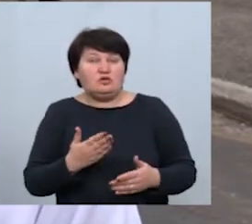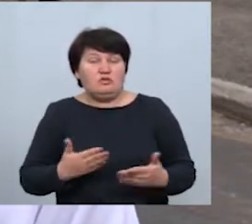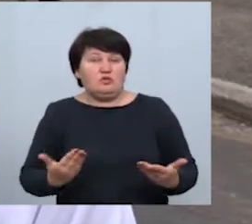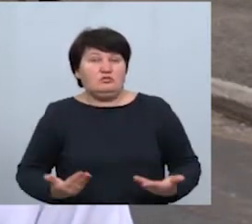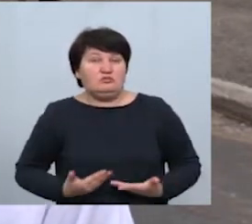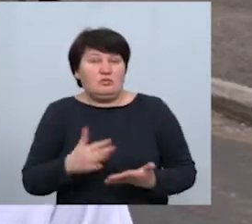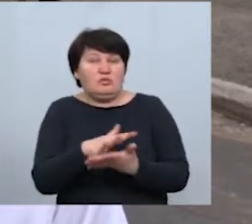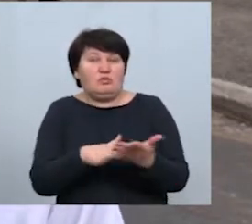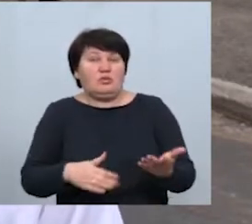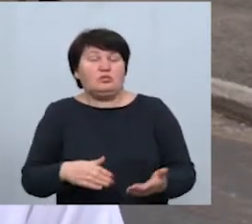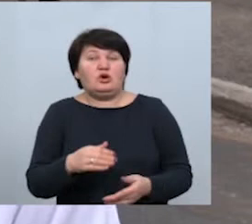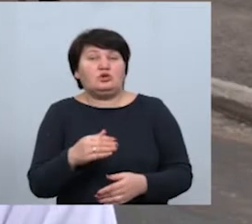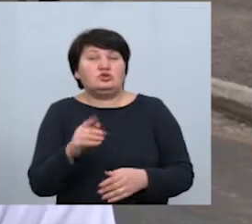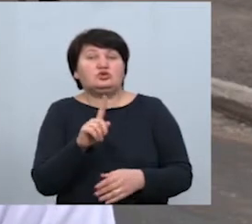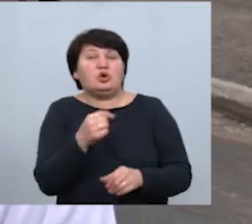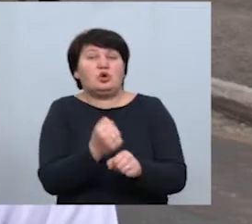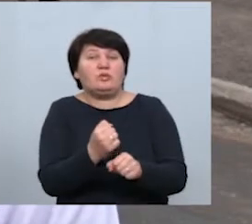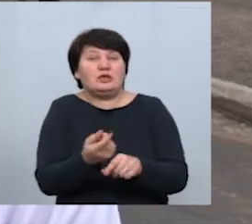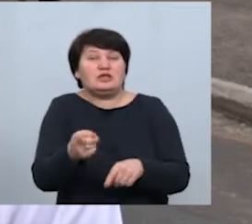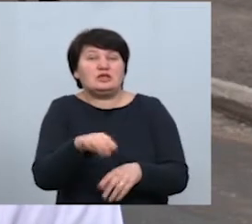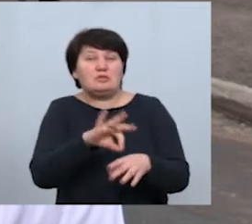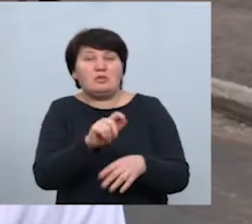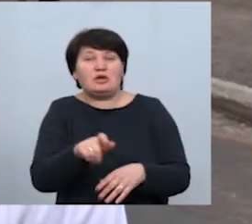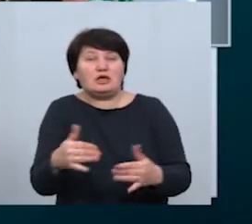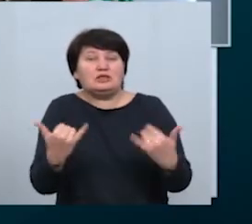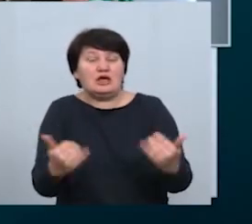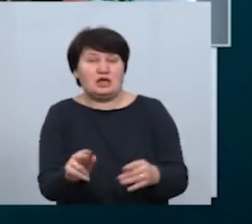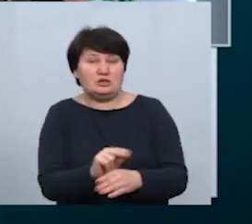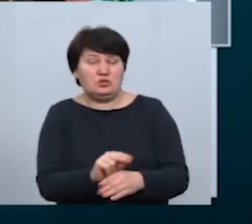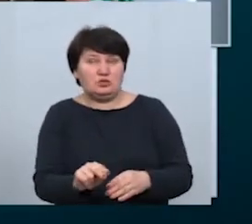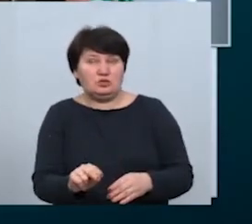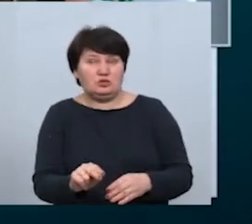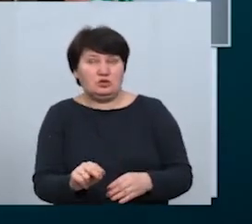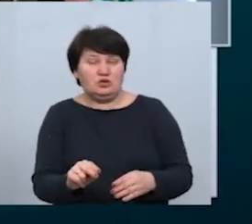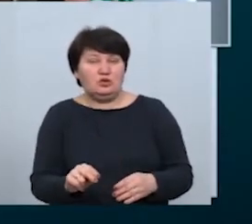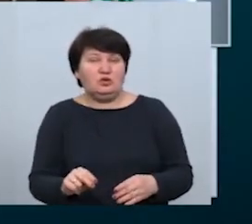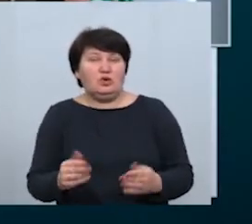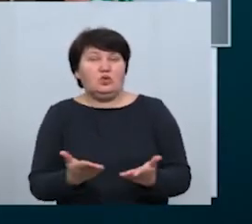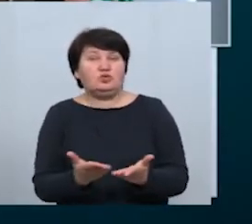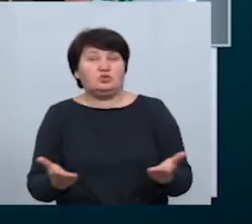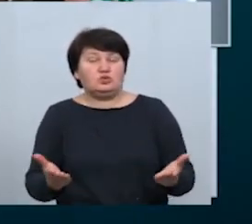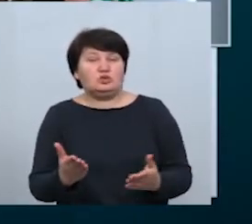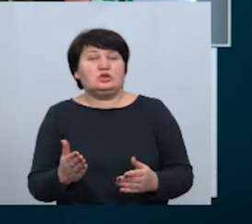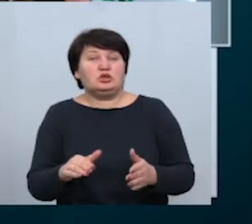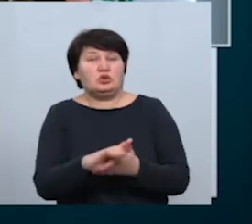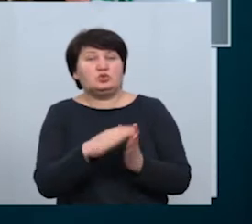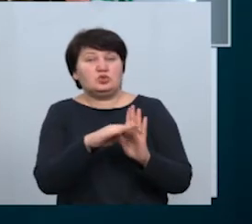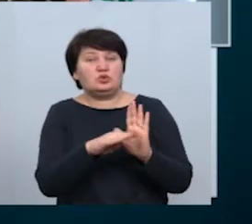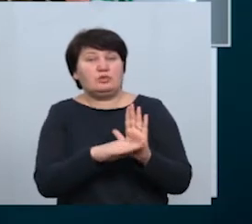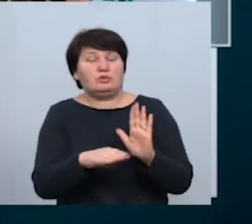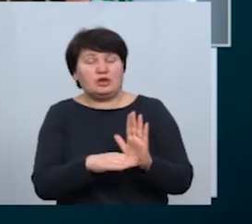що нам тоді спершу робити? А що робити з тими пацієнтами, які зараз лікуються? У студії Суспільного заступник директора Західного